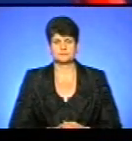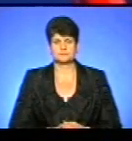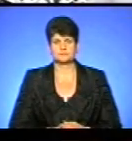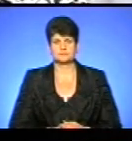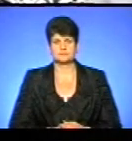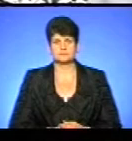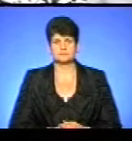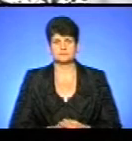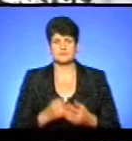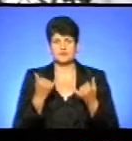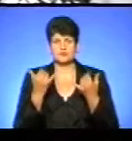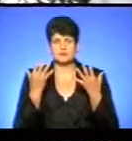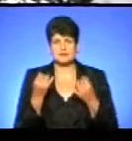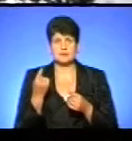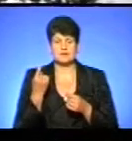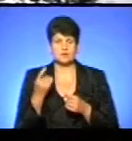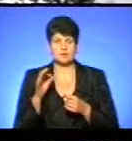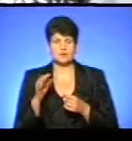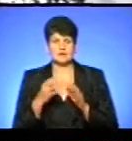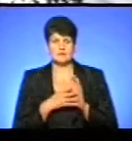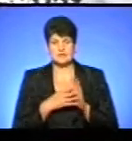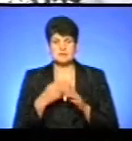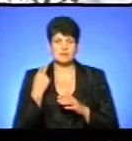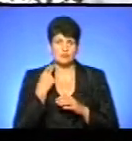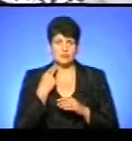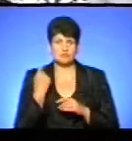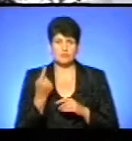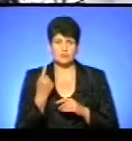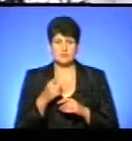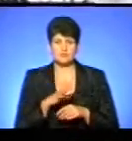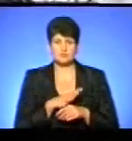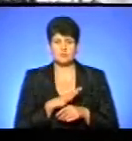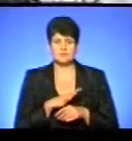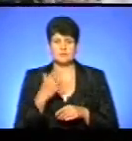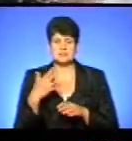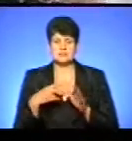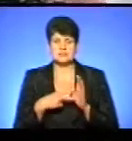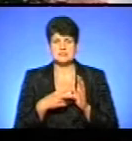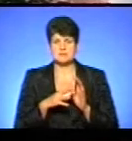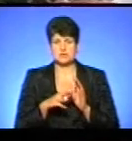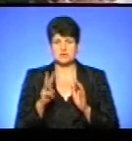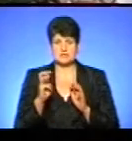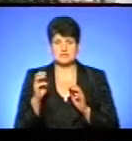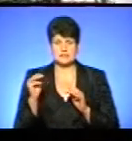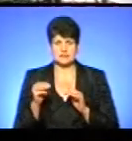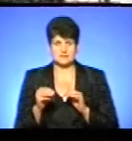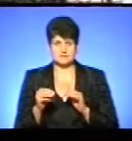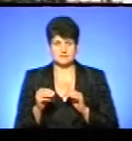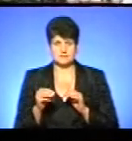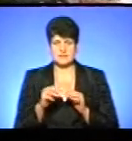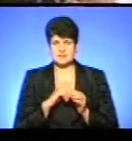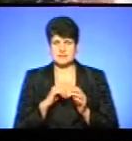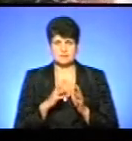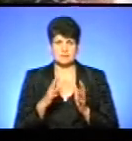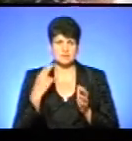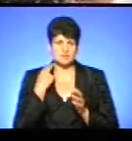На сьогоднішній день на 1.09 заборгованість області становила 57 мільйонів 300 тисяч. Самі більші